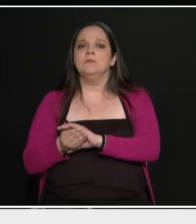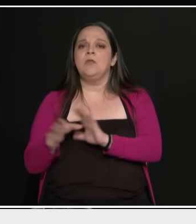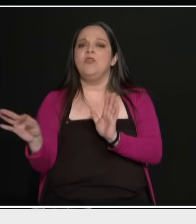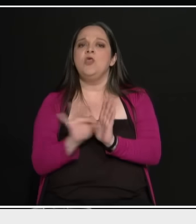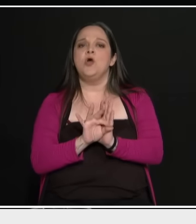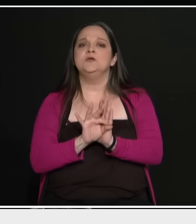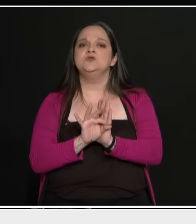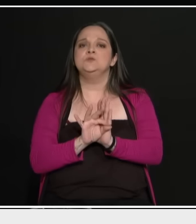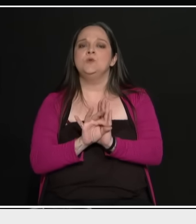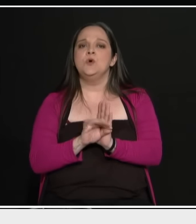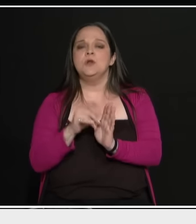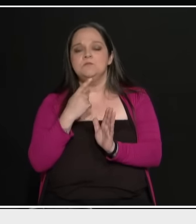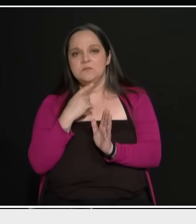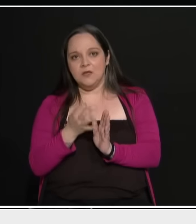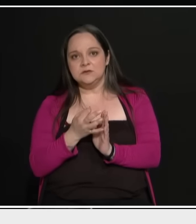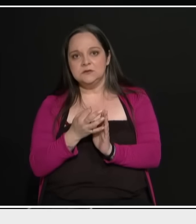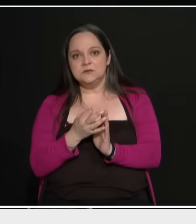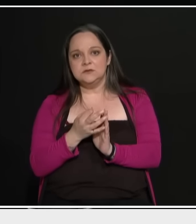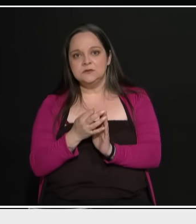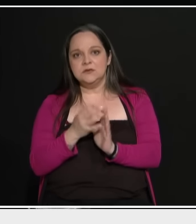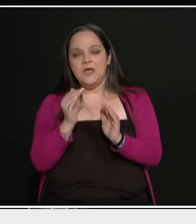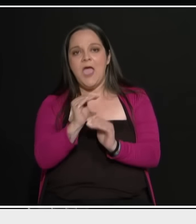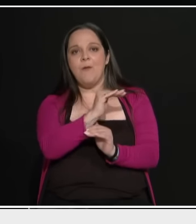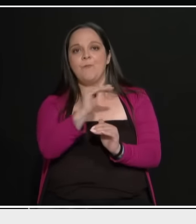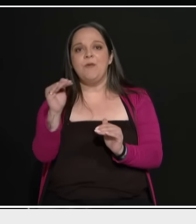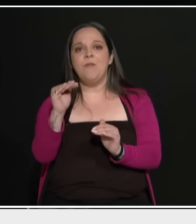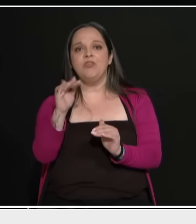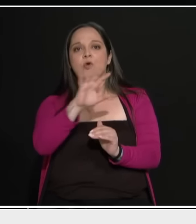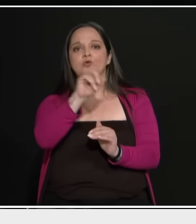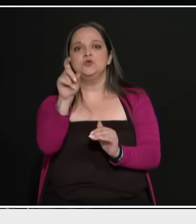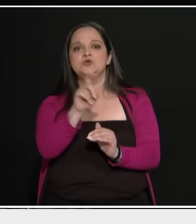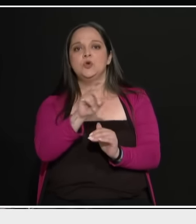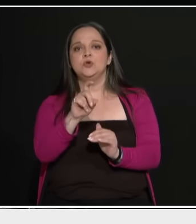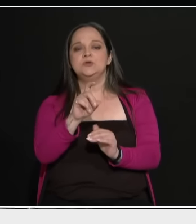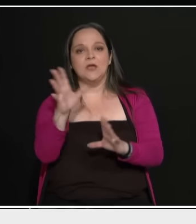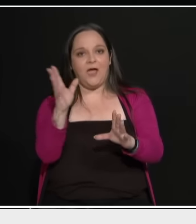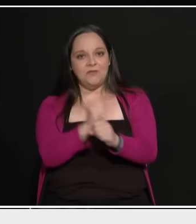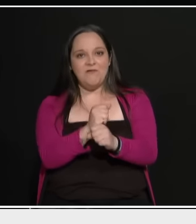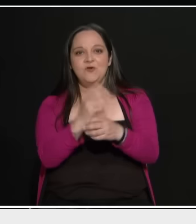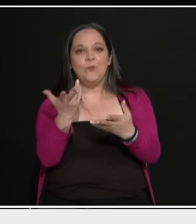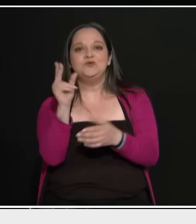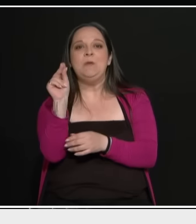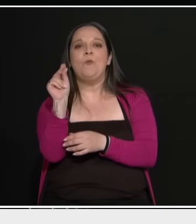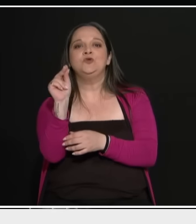Δηλαδή νικάνε το επίπεδο ζωής που είναι πολύ χαμηλό, το νικάνε με υποσχέσεις για διορισμούς.